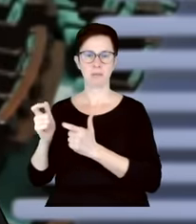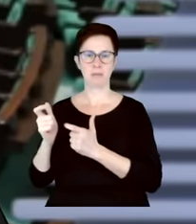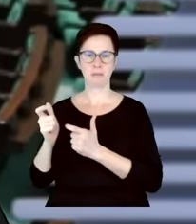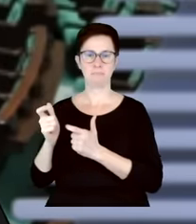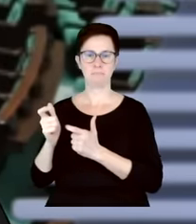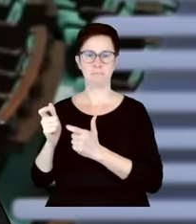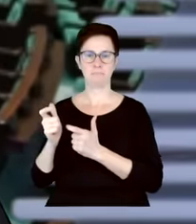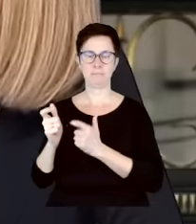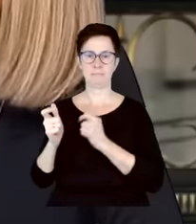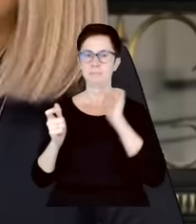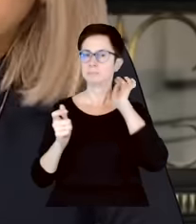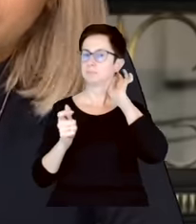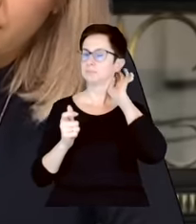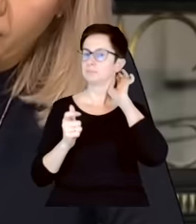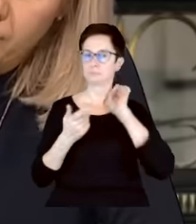Konfederacja.